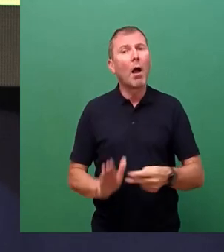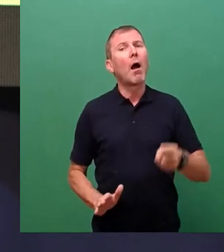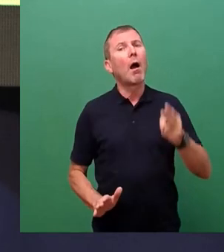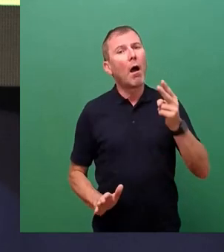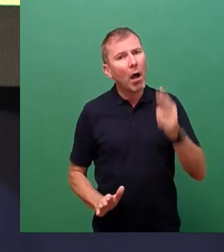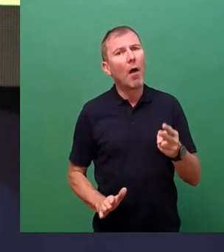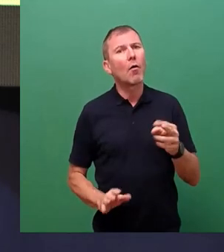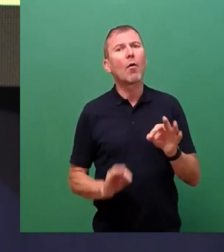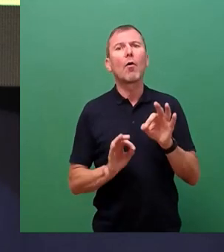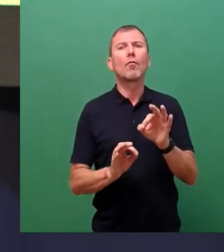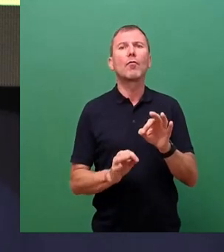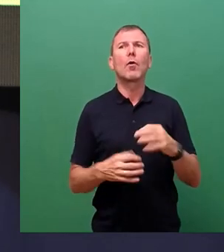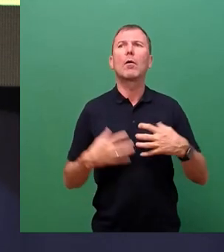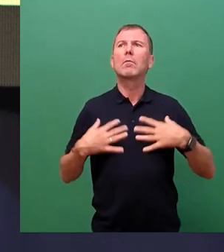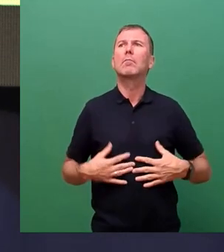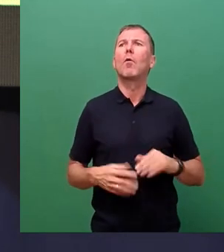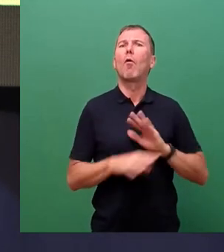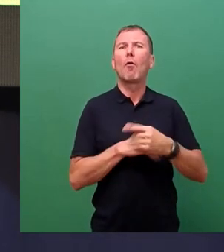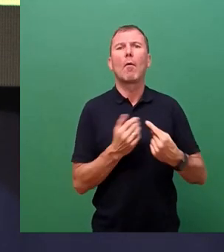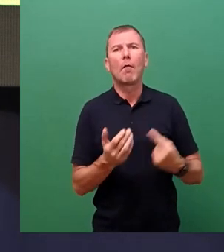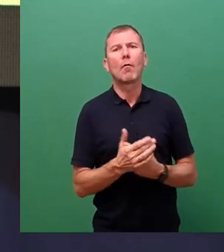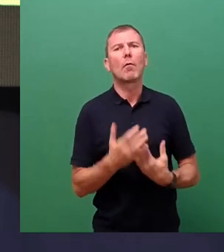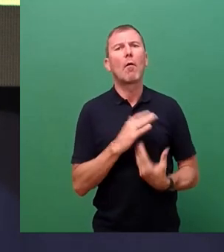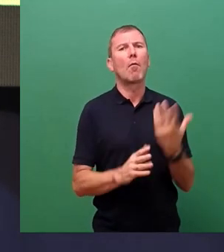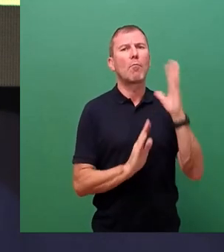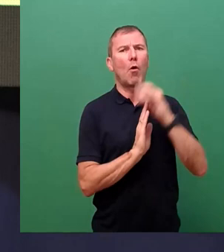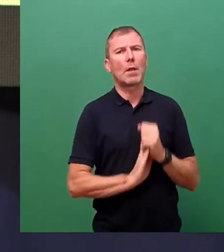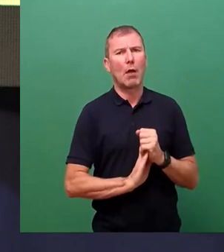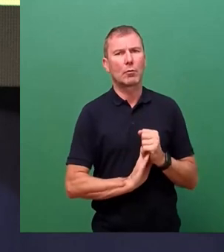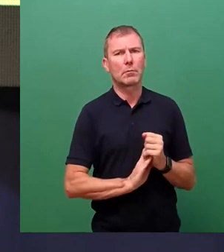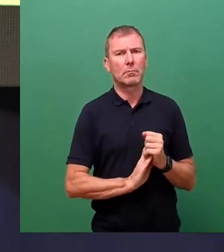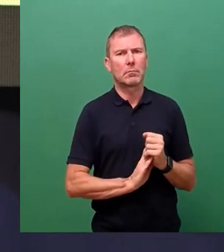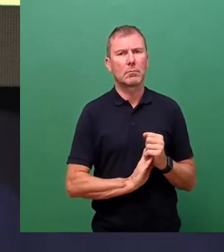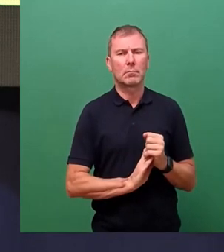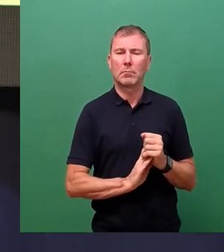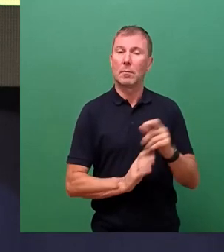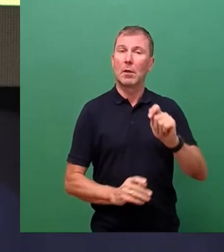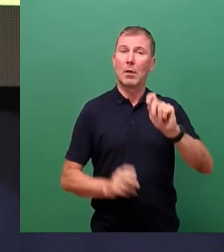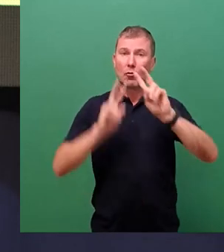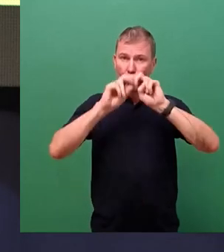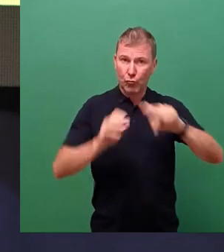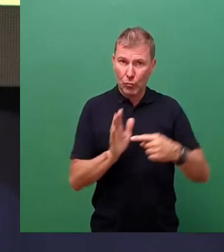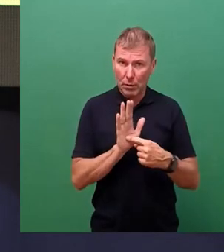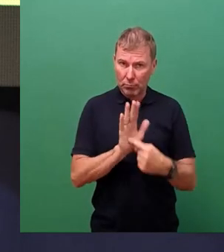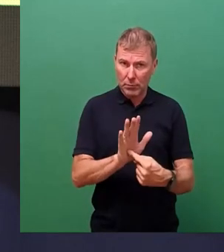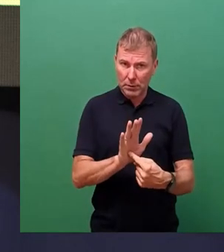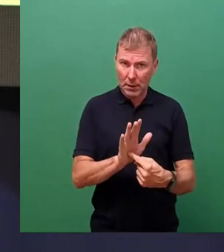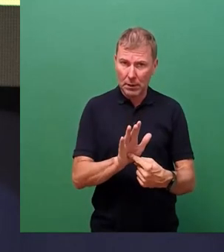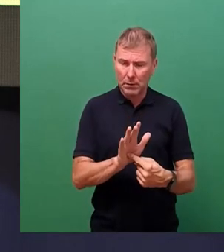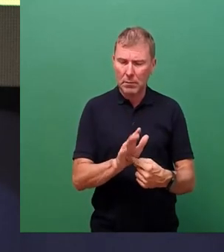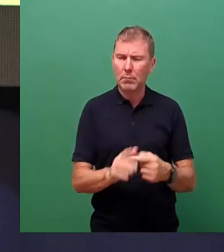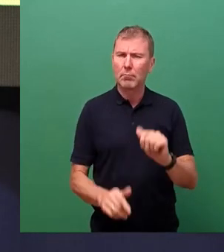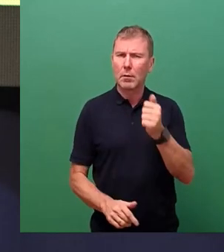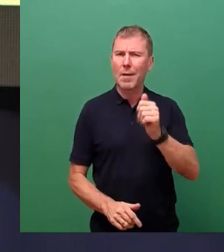Überforderungen für Burn-out. Eine Studie zeigt, dass zumindest im Westen Deutschlands